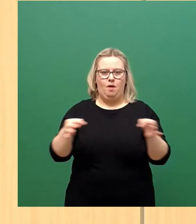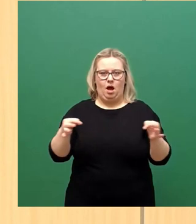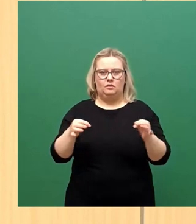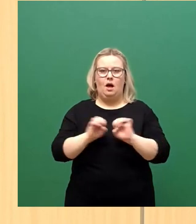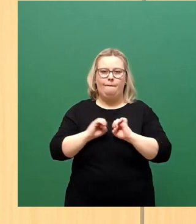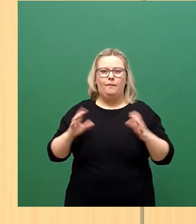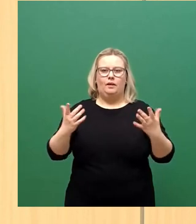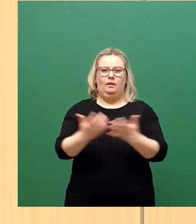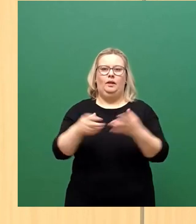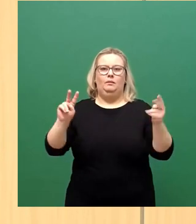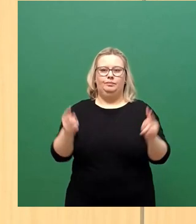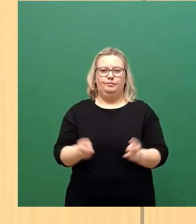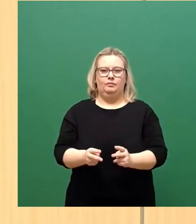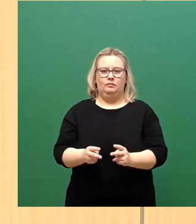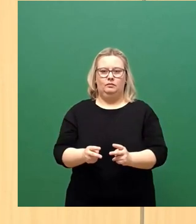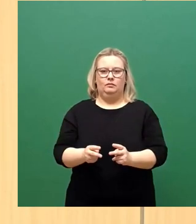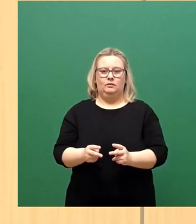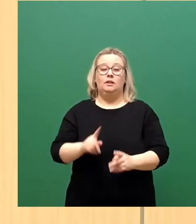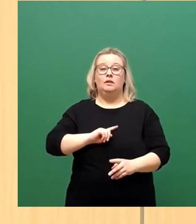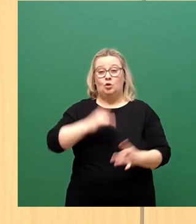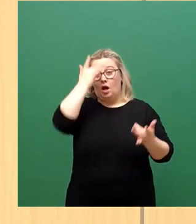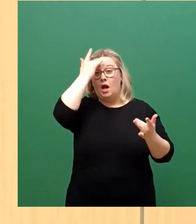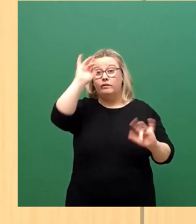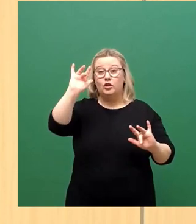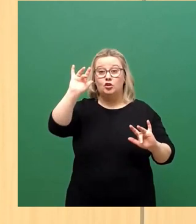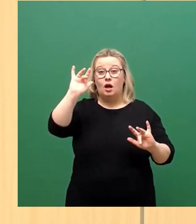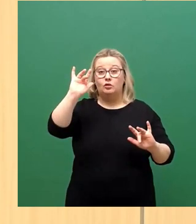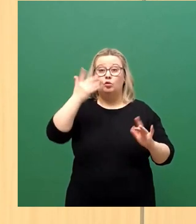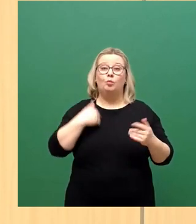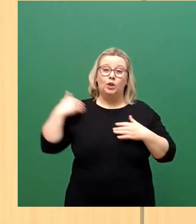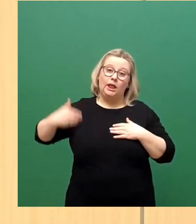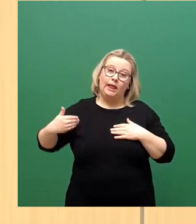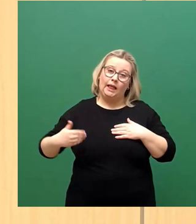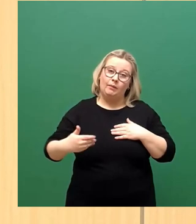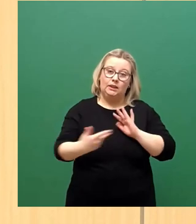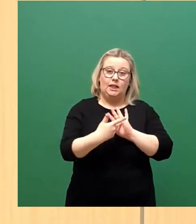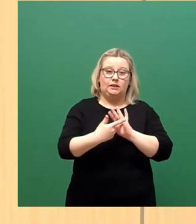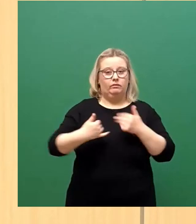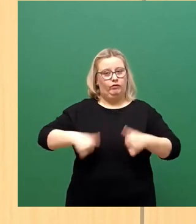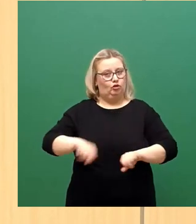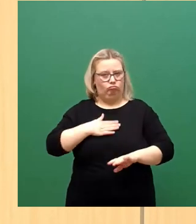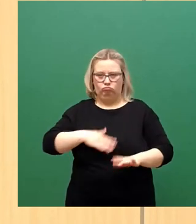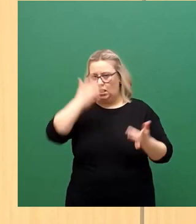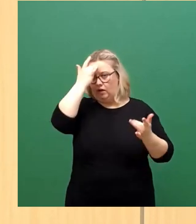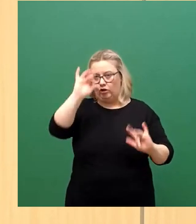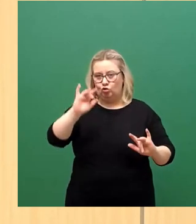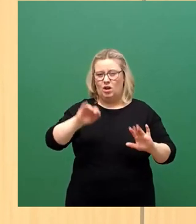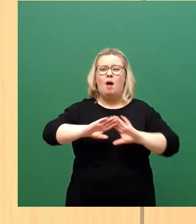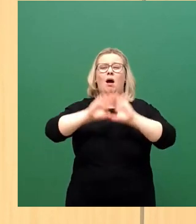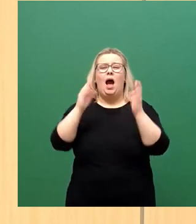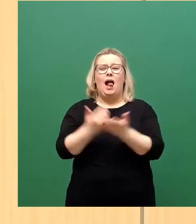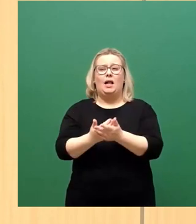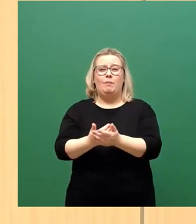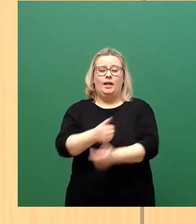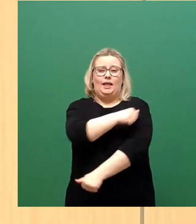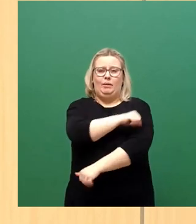bekämpfen. Ich bin auch einverstanden, dass es die Verpflichtungen zu regelmäßigen Tests gibt. Die allgemeine Impfpflicht, die ich persönlich kommen sehe,